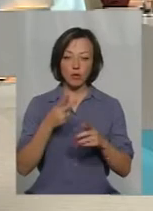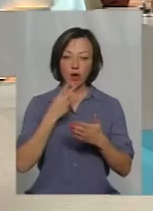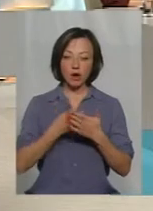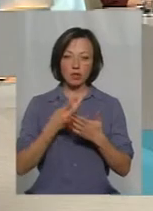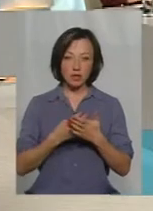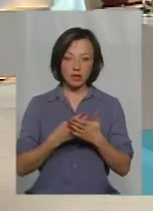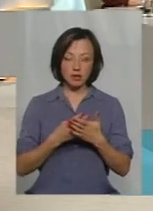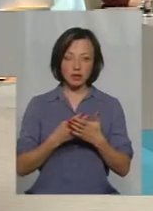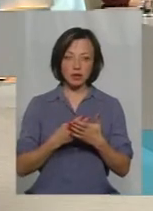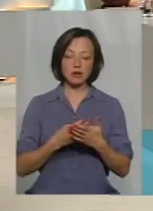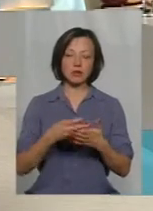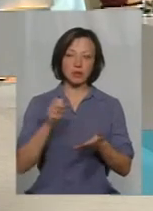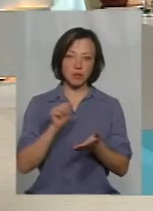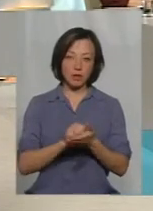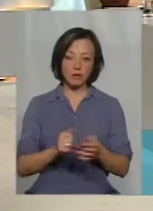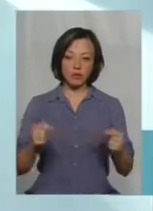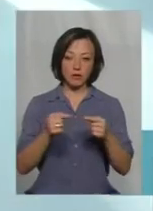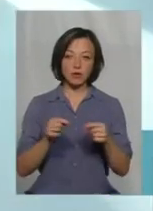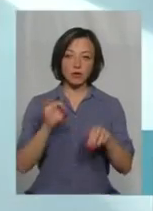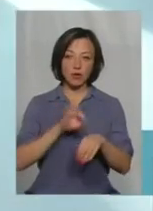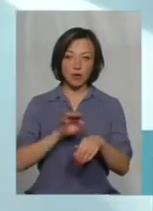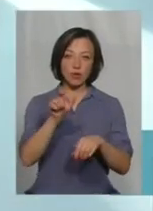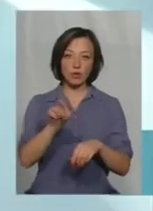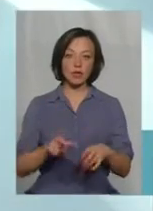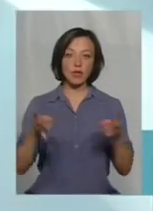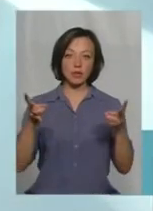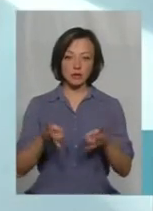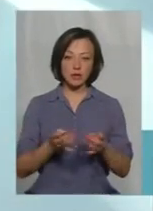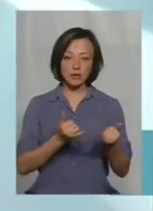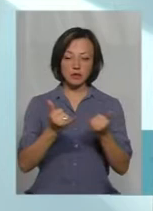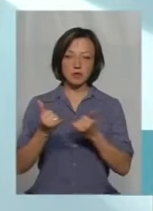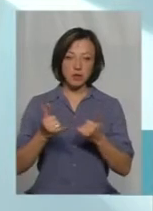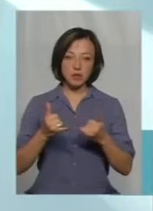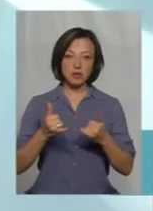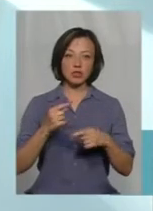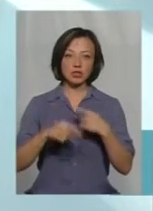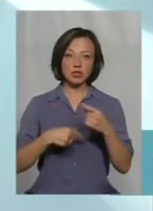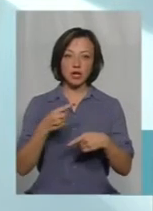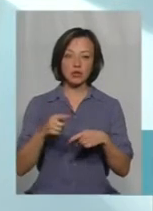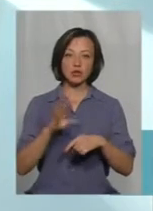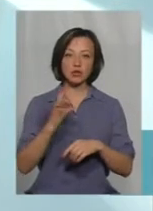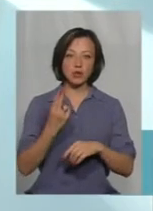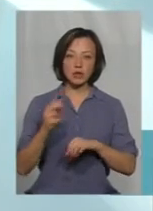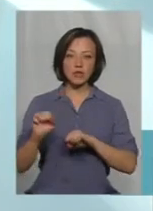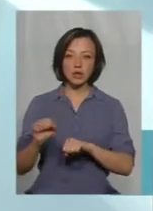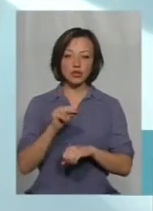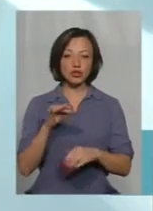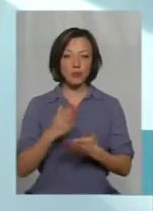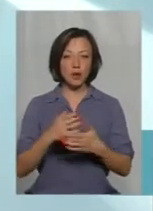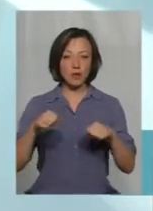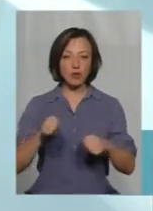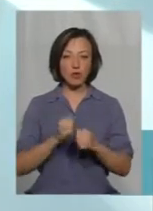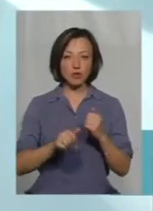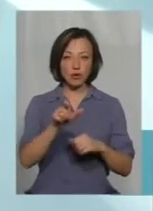посильний лист, що відповідно до захворювання людина потребує забезпечення через органи соціального захисту. Чи має це право